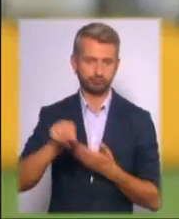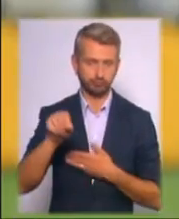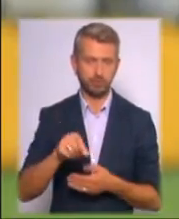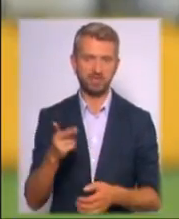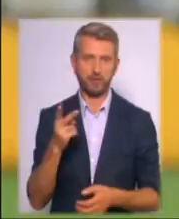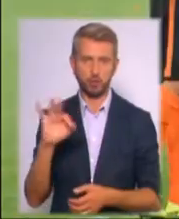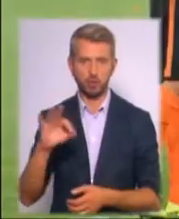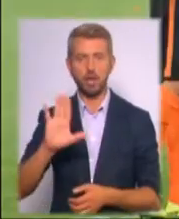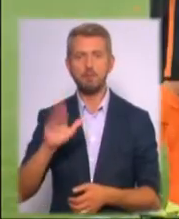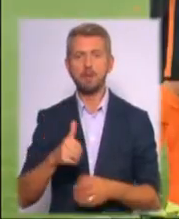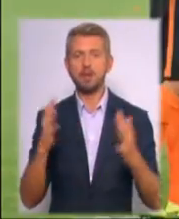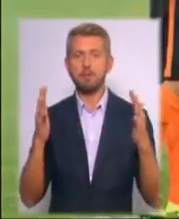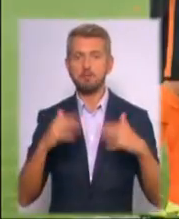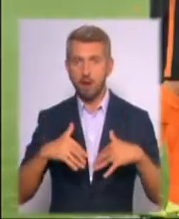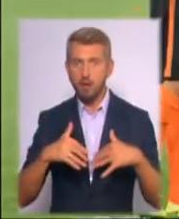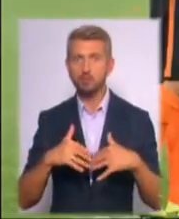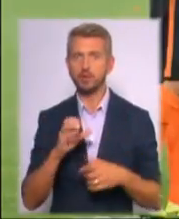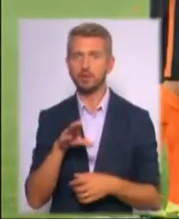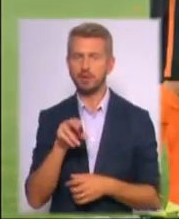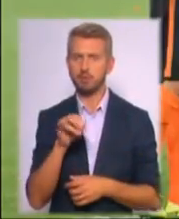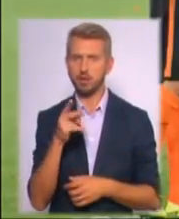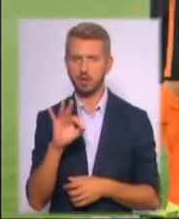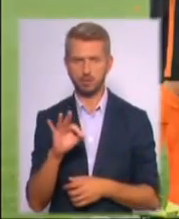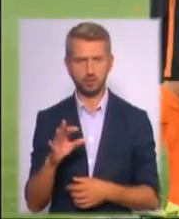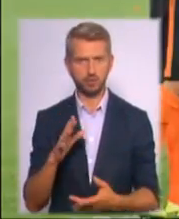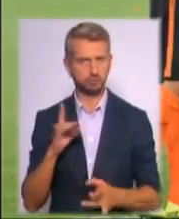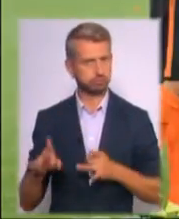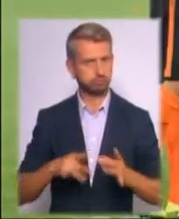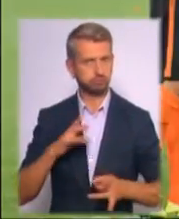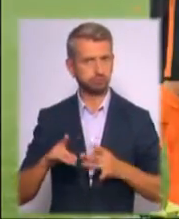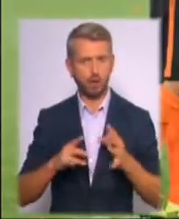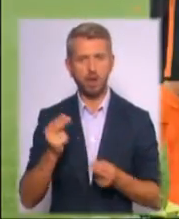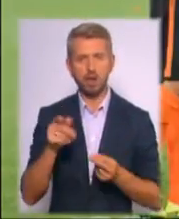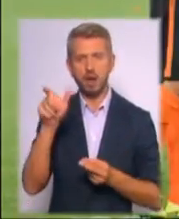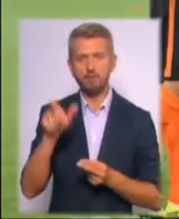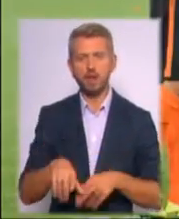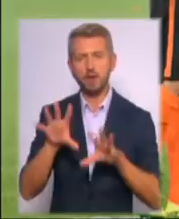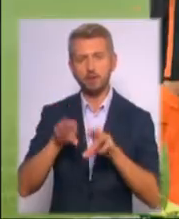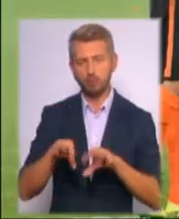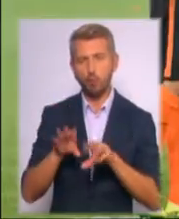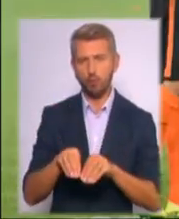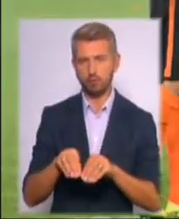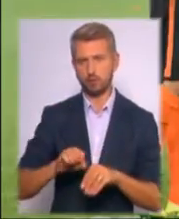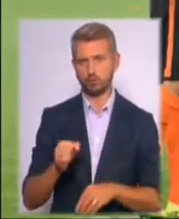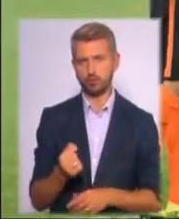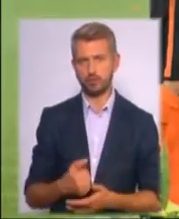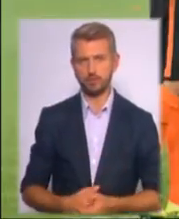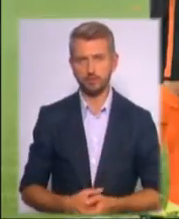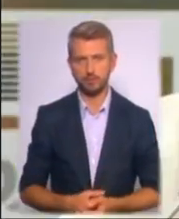Після матчу Степаненко емоційно реагував на зауваження Фонцеки. Гравця заспокоювали П'ятов і капітан Сирна.